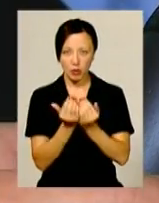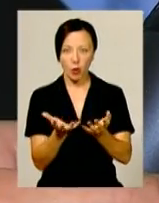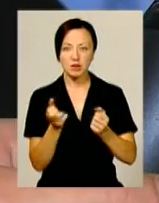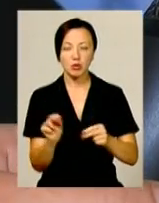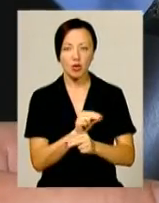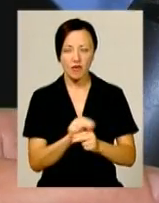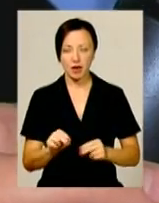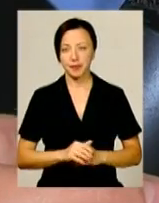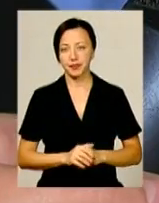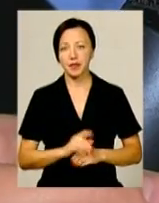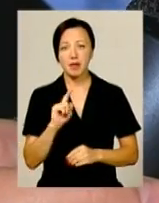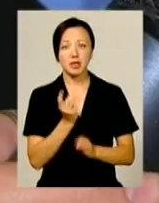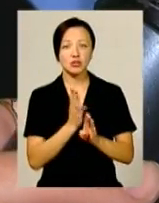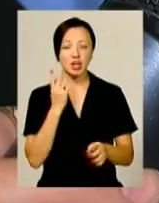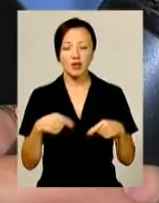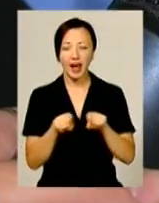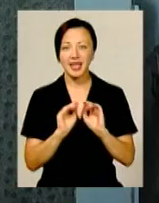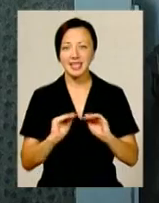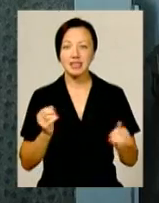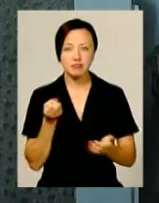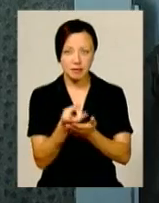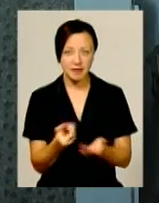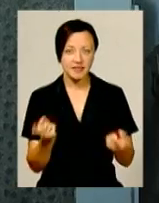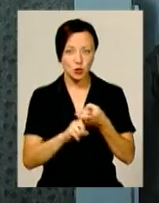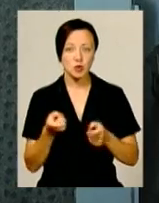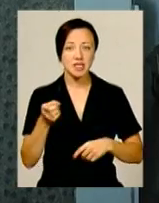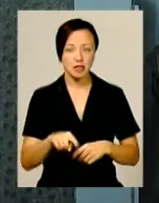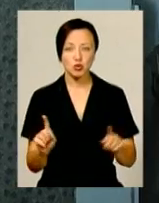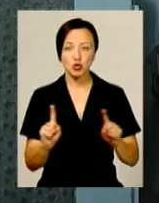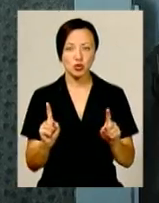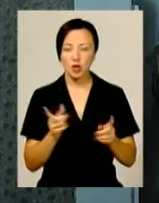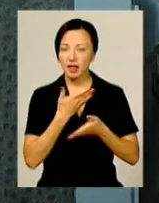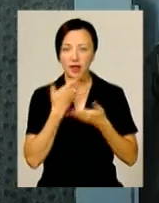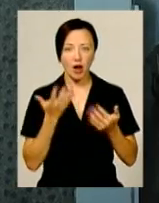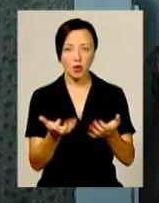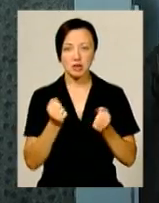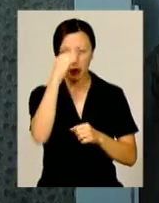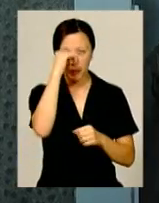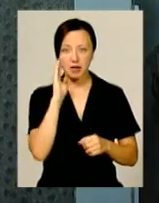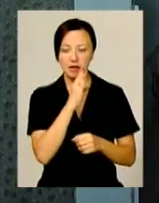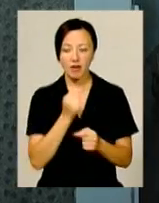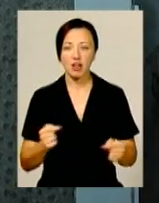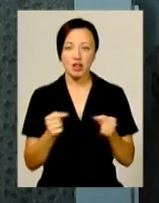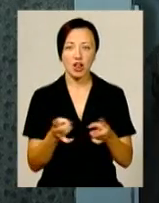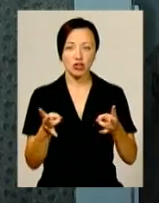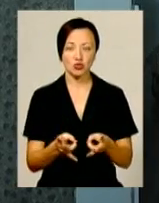Передусім, такі діти поступають в зв'язку з тим, що не отримують від батьків належного догляду.